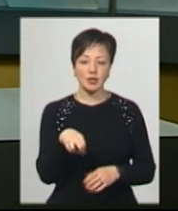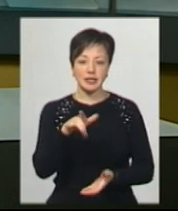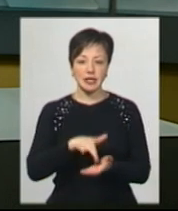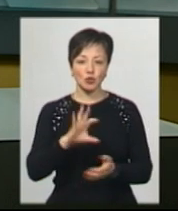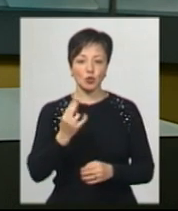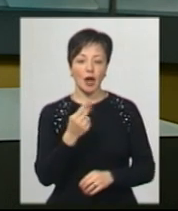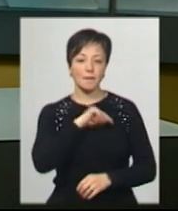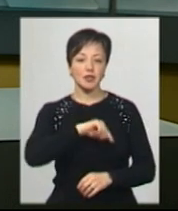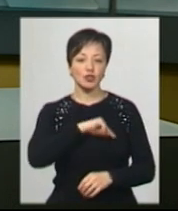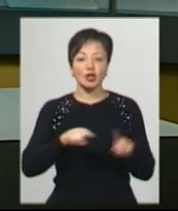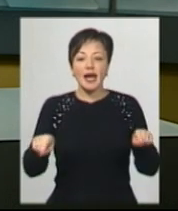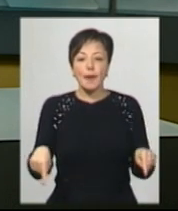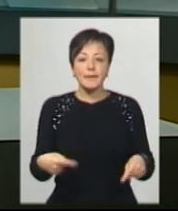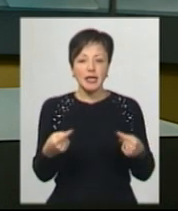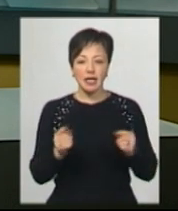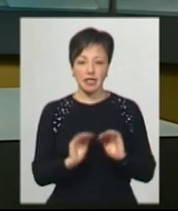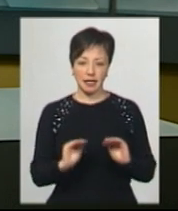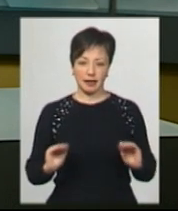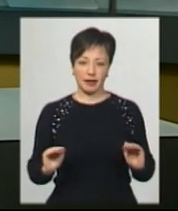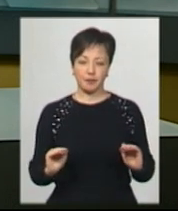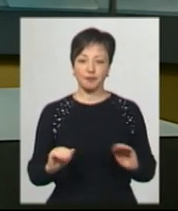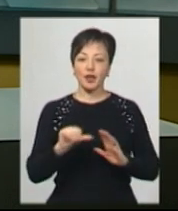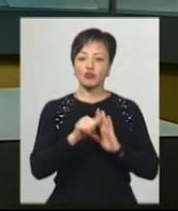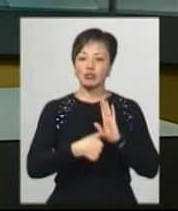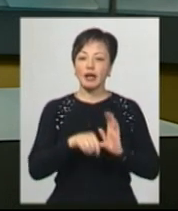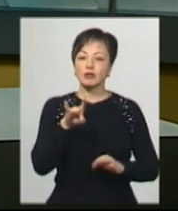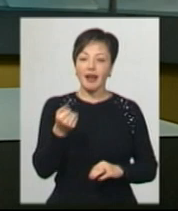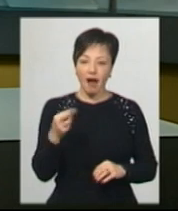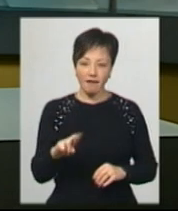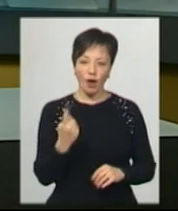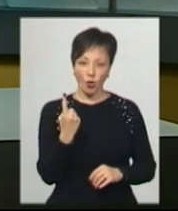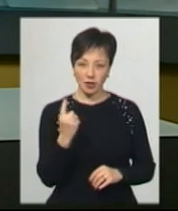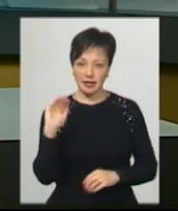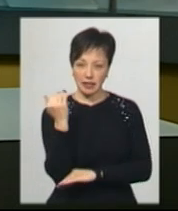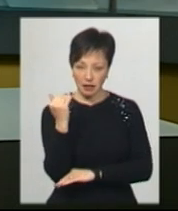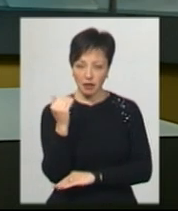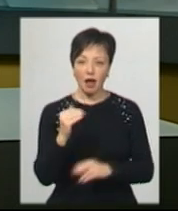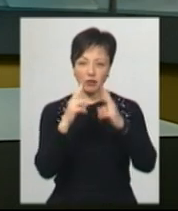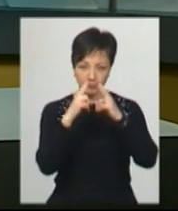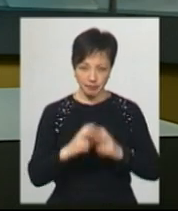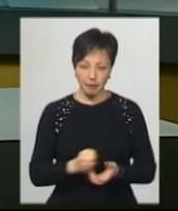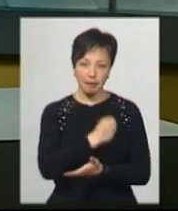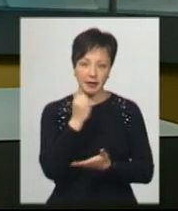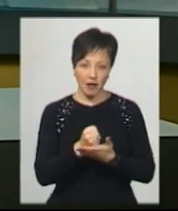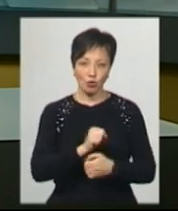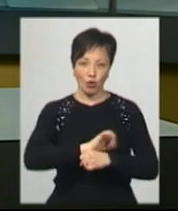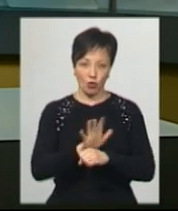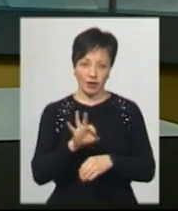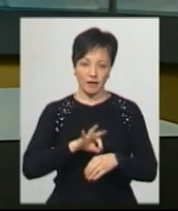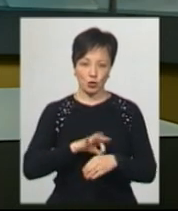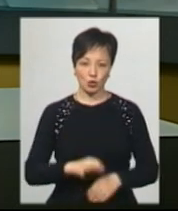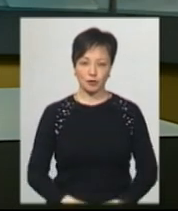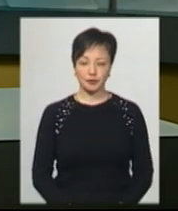соціально-психологічної реабілітації дітей. 16 травня в однієї з них було лабораторно підтверджено ковід-19.